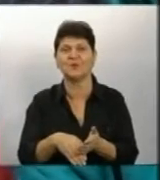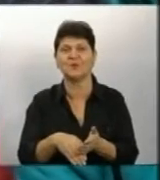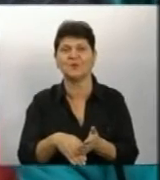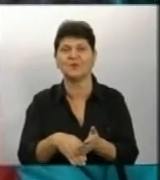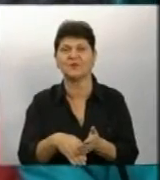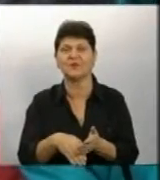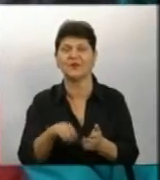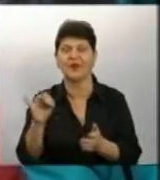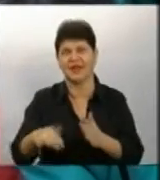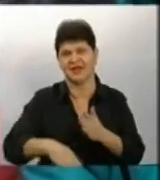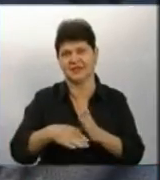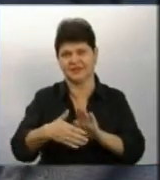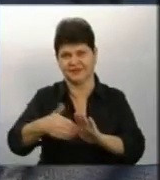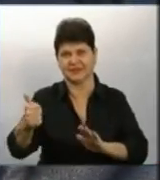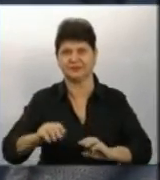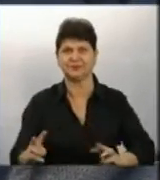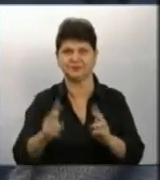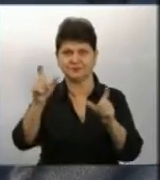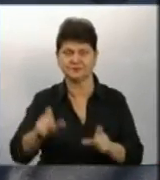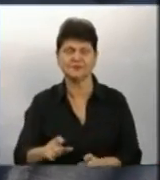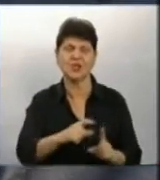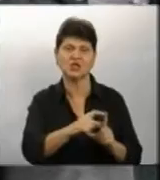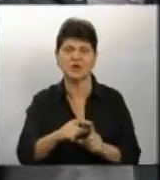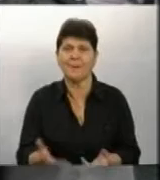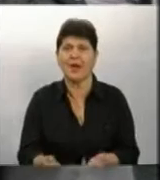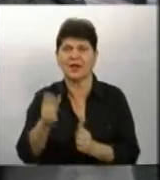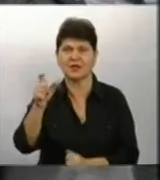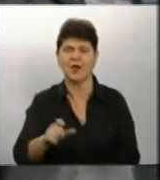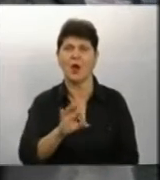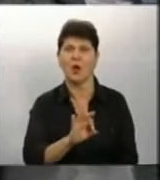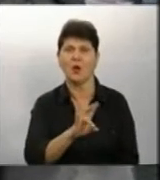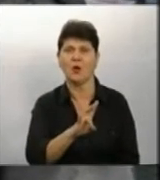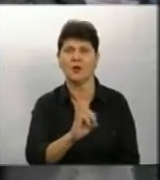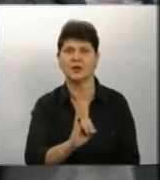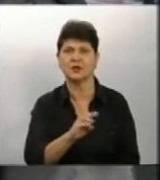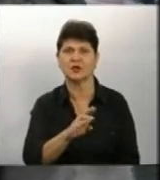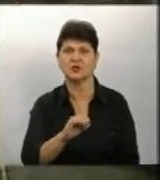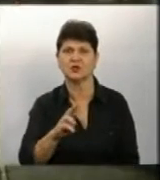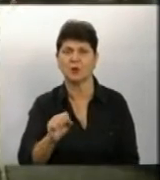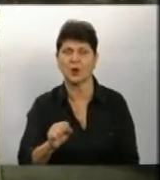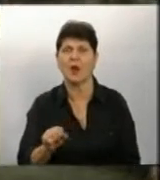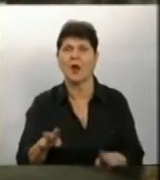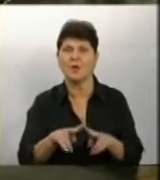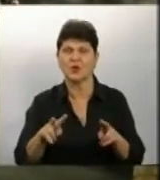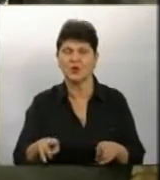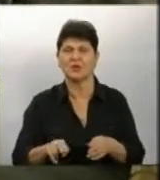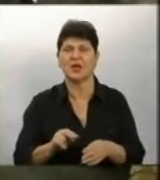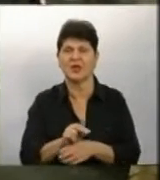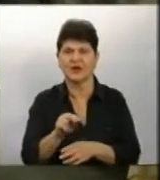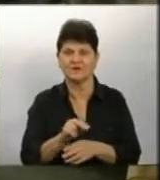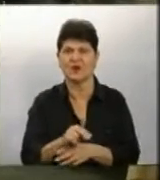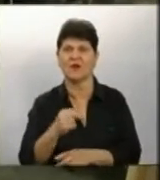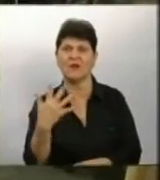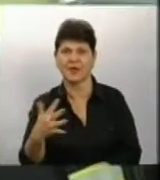звати пожежників За словами рятувальника Миколи Уніщука, подібні навчання проведуть в п'яти навчальних закладах Вороновиці